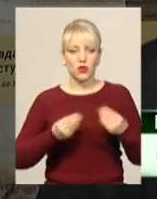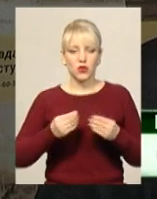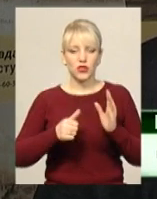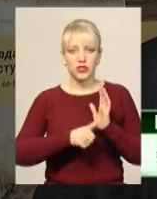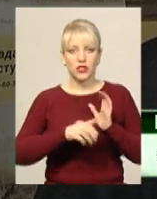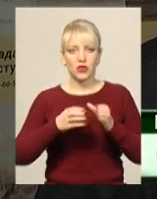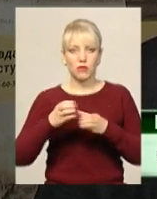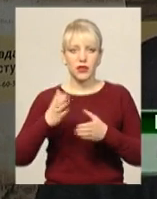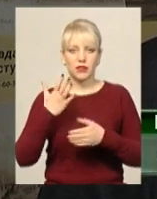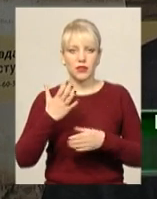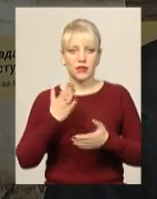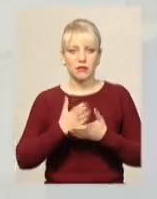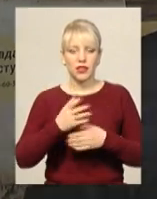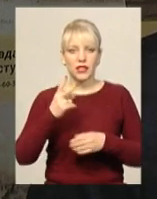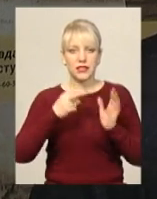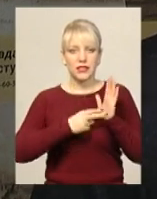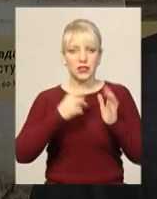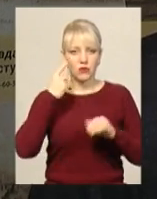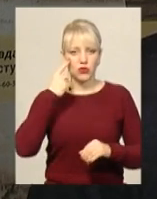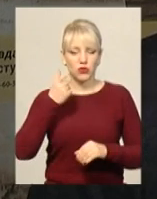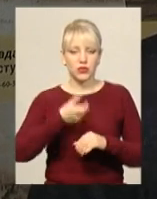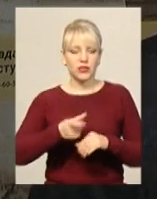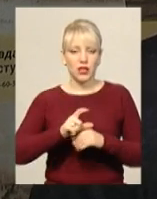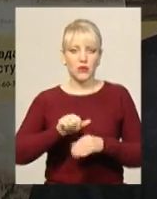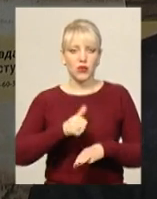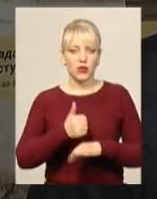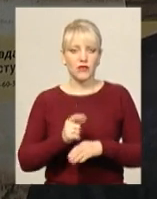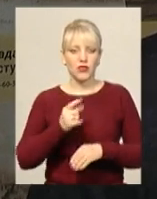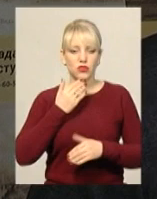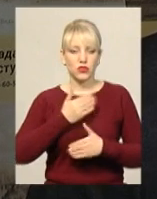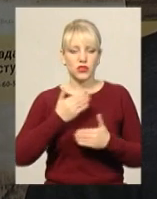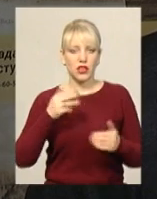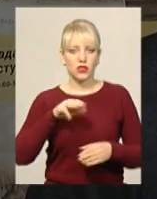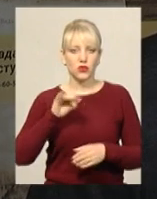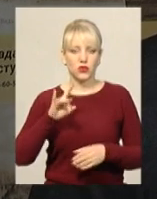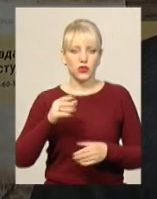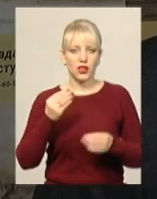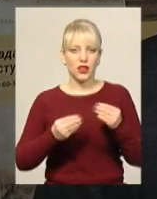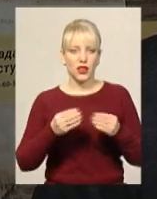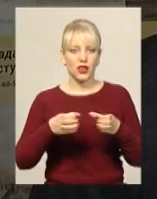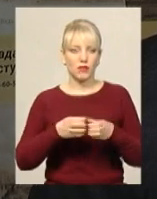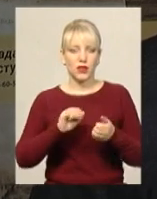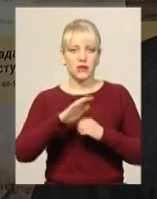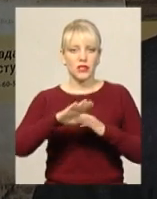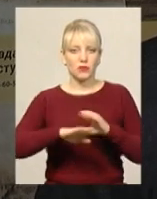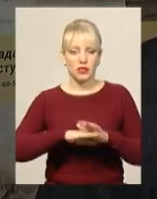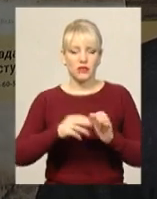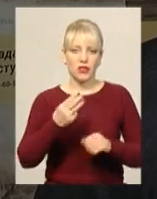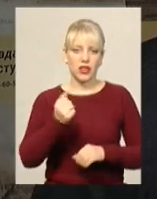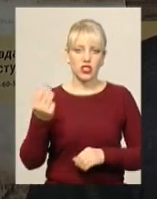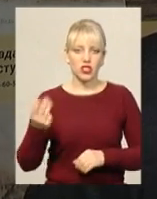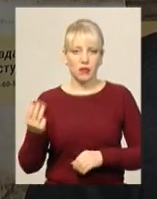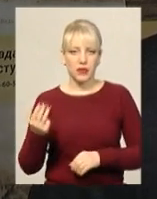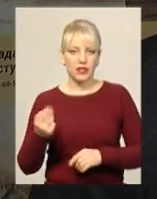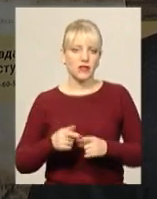команд п'ять мали по сім очок. І найголовніше, що в останньому турі грала команда з Кам'янець Подільського і Шепітівки. І